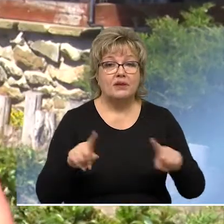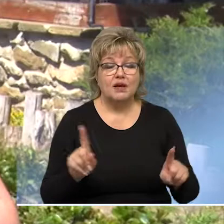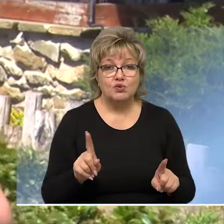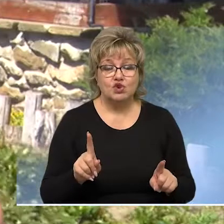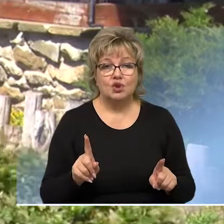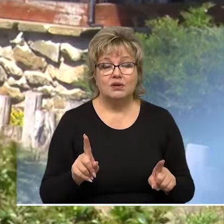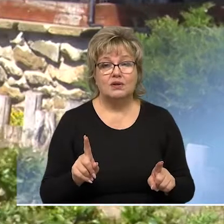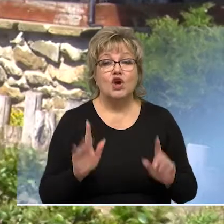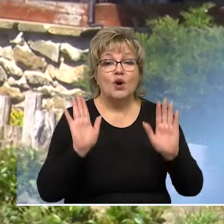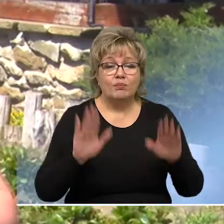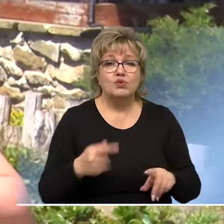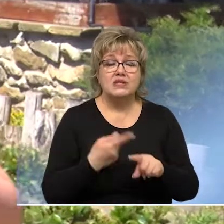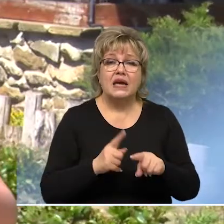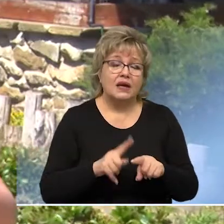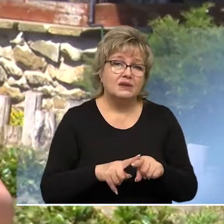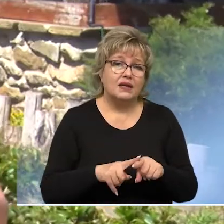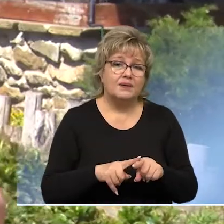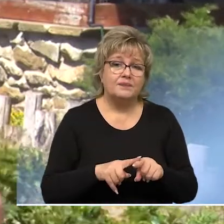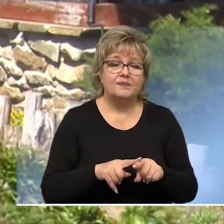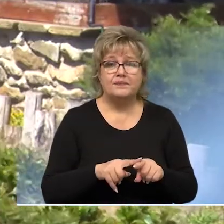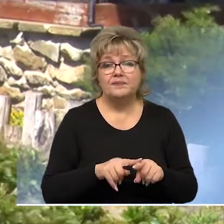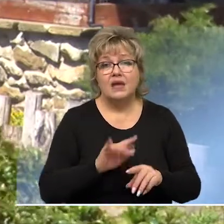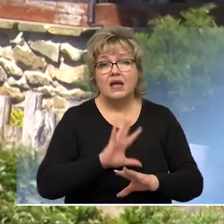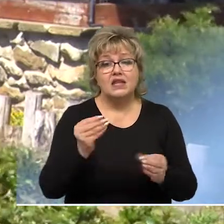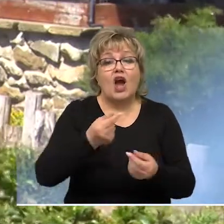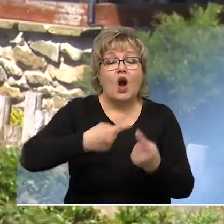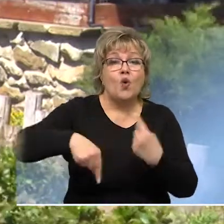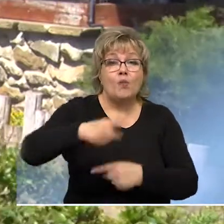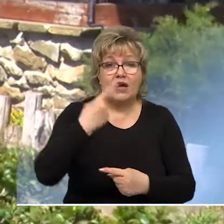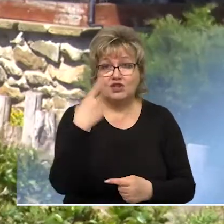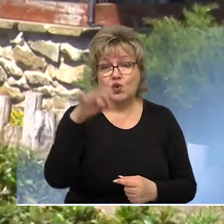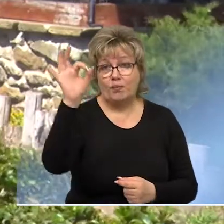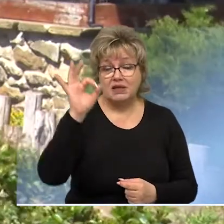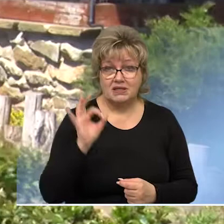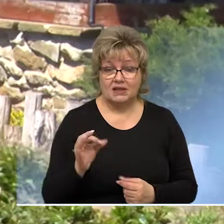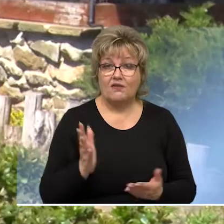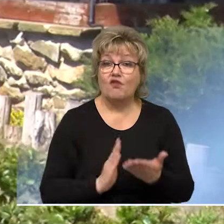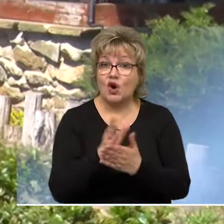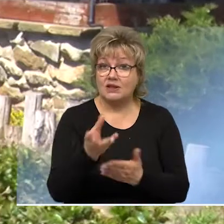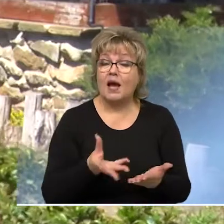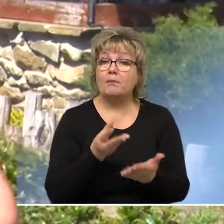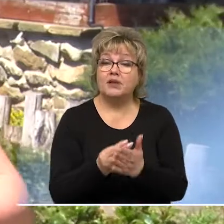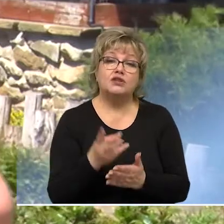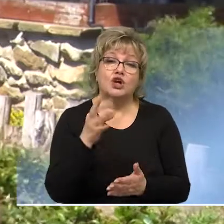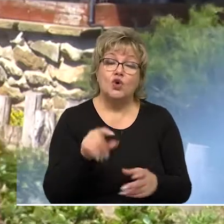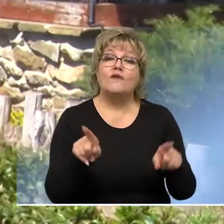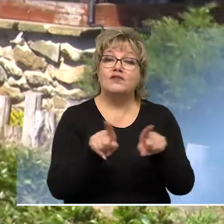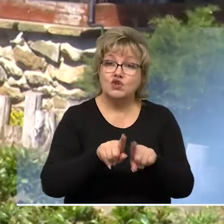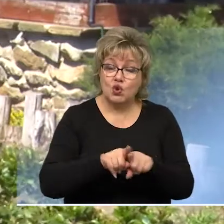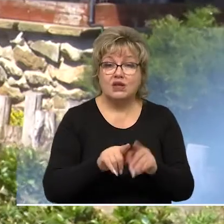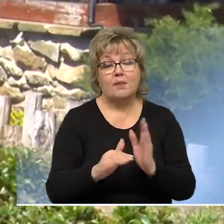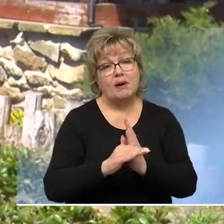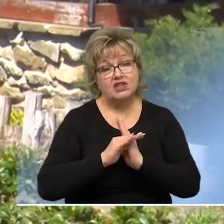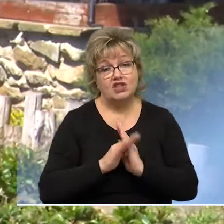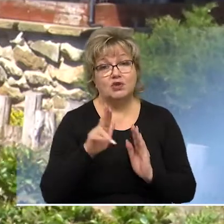потому что, пусть это не окупает парк 100%, входная плата, но она